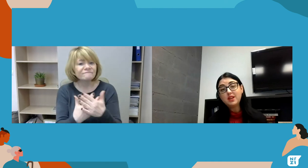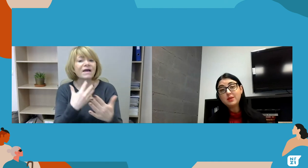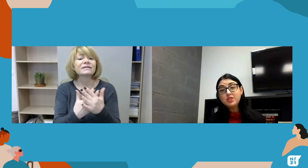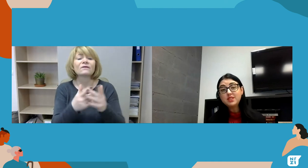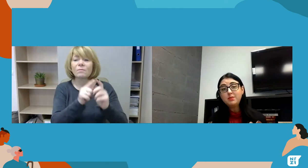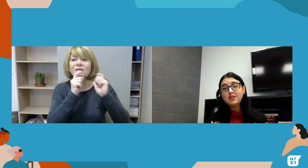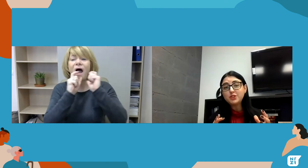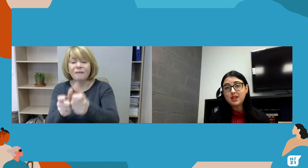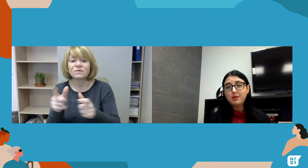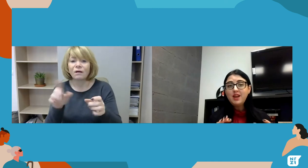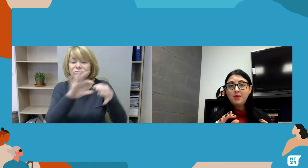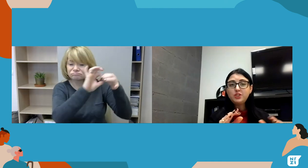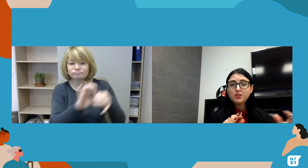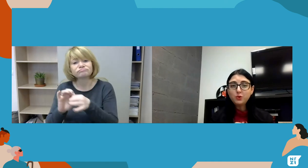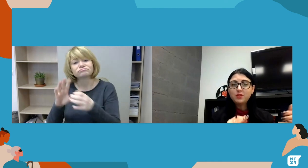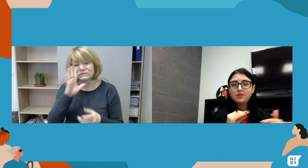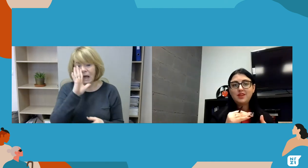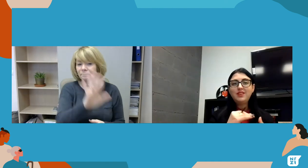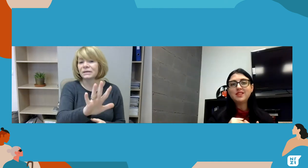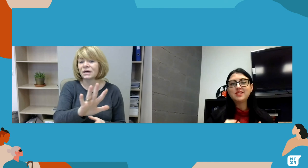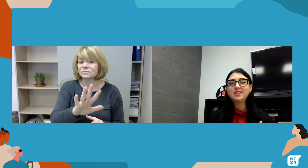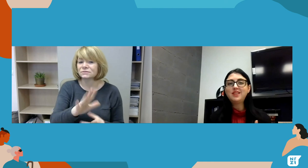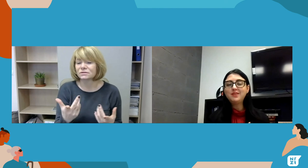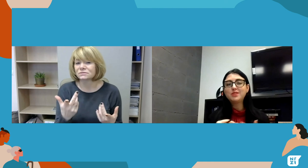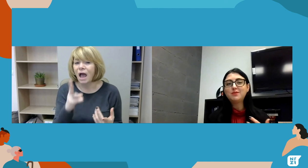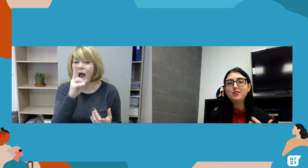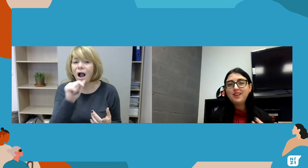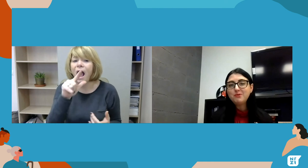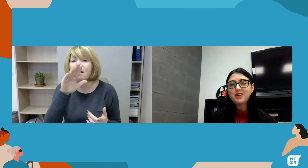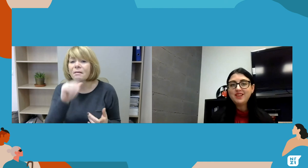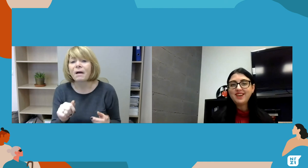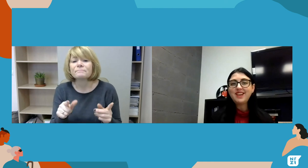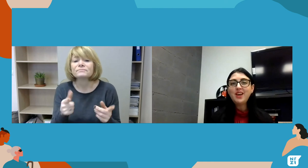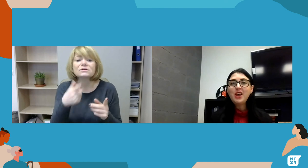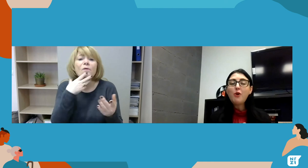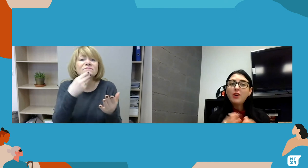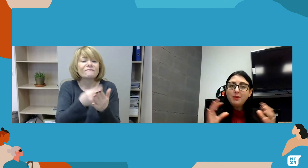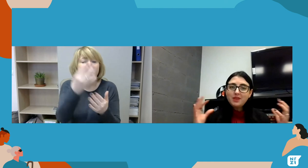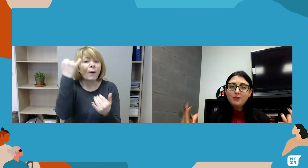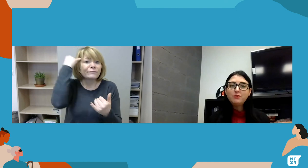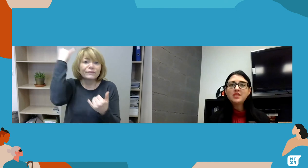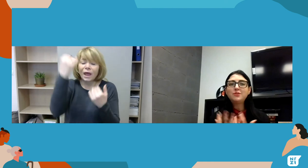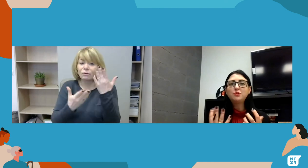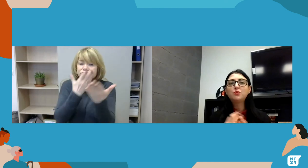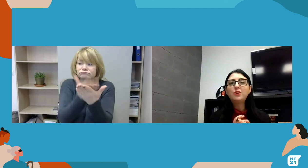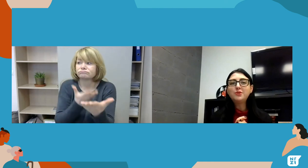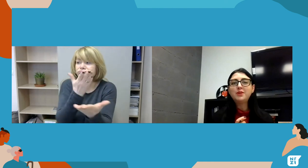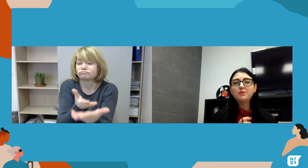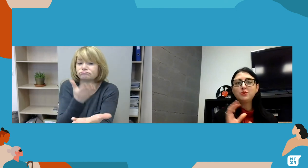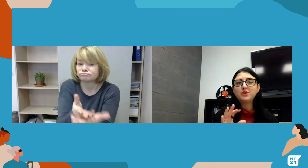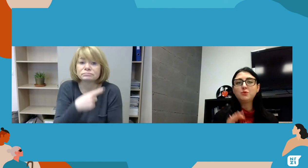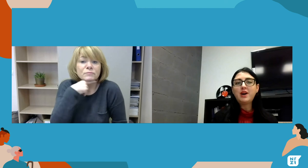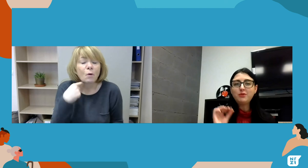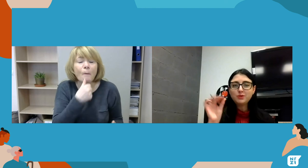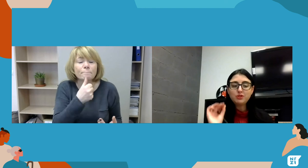nusikaltimus ir neapykantos kalbą. Mes čia daug kiekvienas, na, sakykime, savo idėjų pateikėte. O kaip, jeigu viską susumotumėm